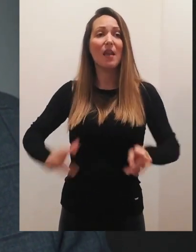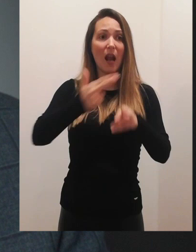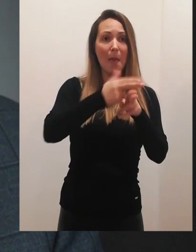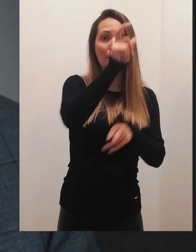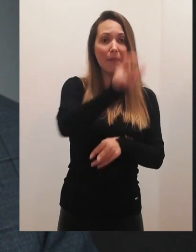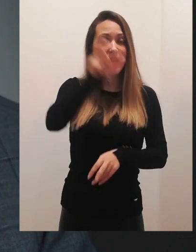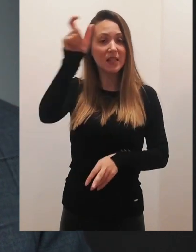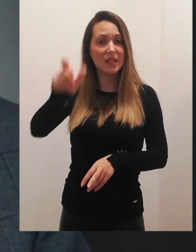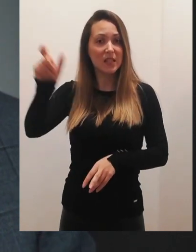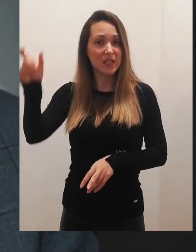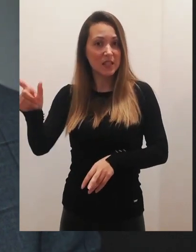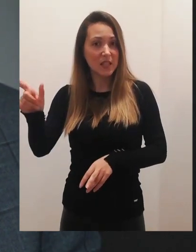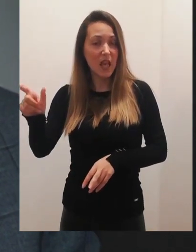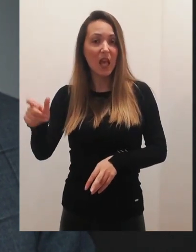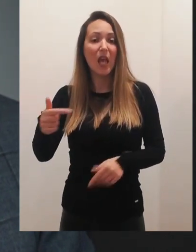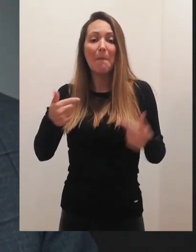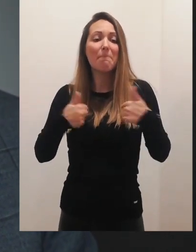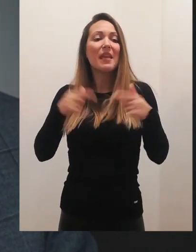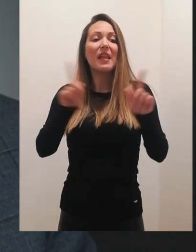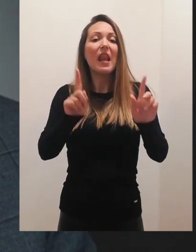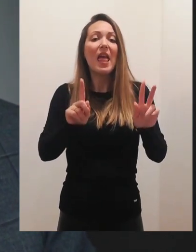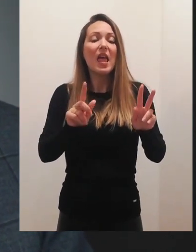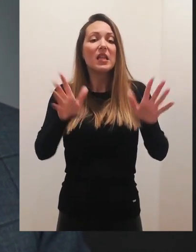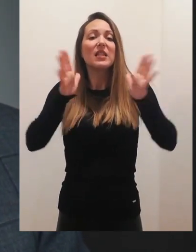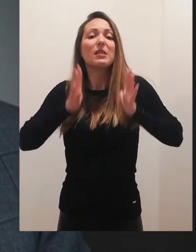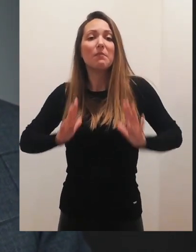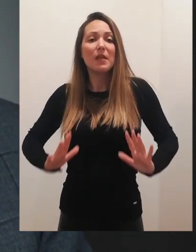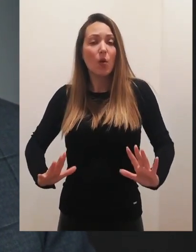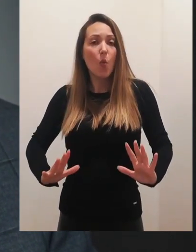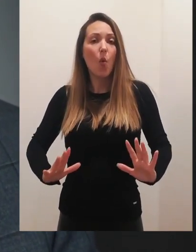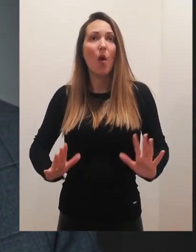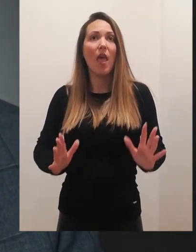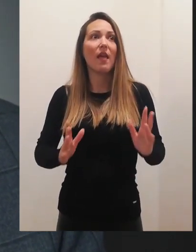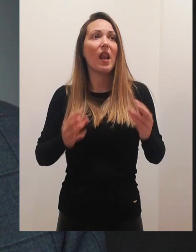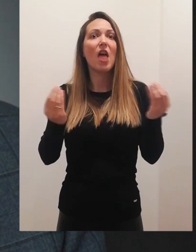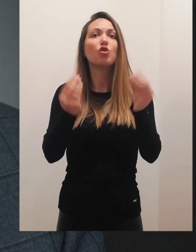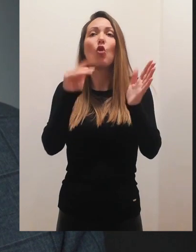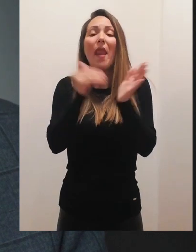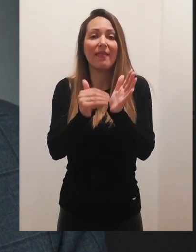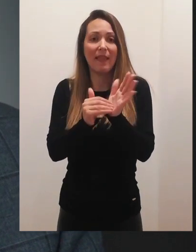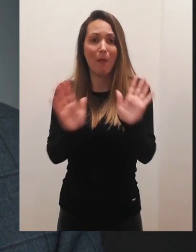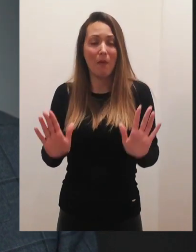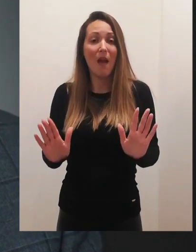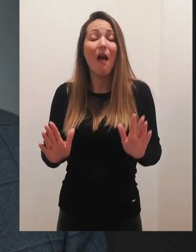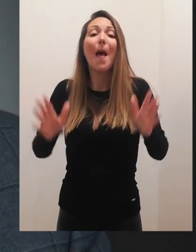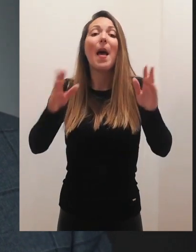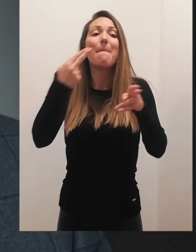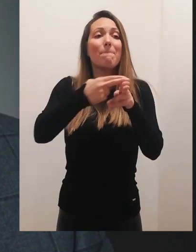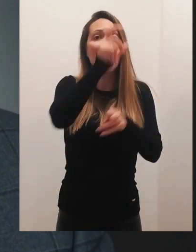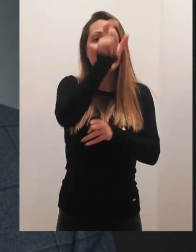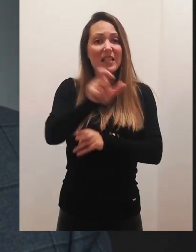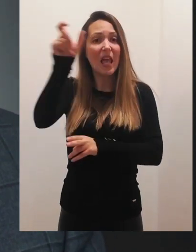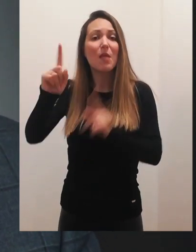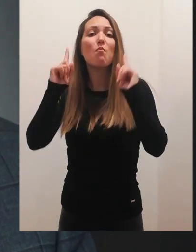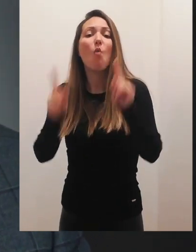Ja to zaista i mislim, ne umirujemo da bi smirili nešto što ne treba da se smiruje. Nego naprotiv, pacijenti moraju